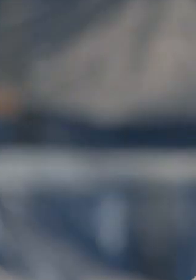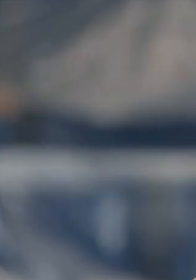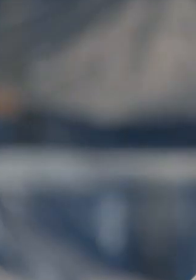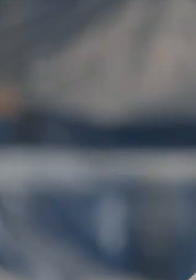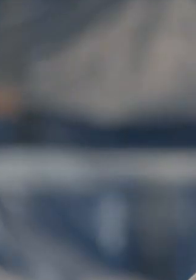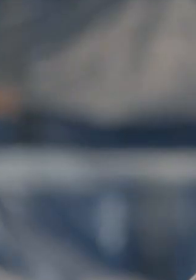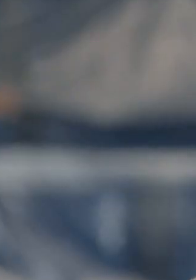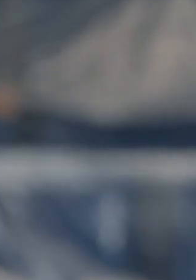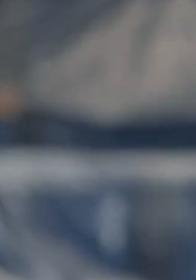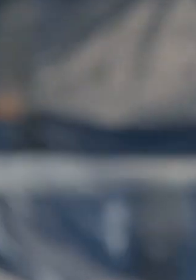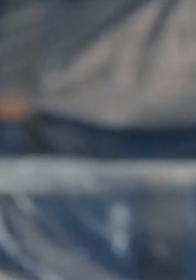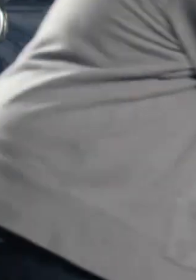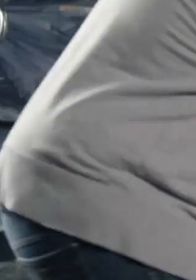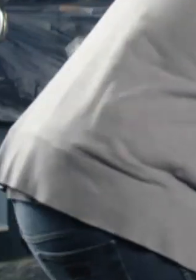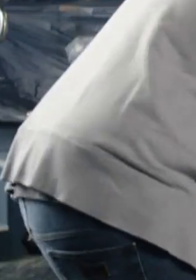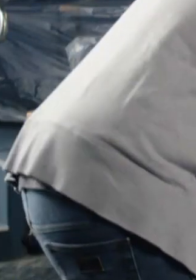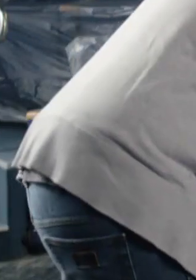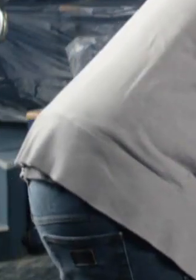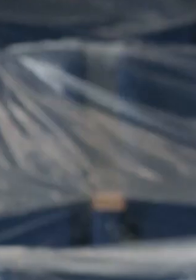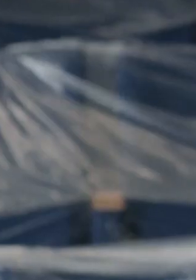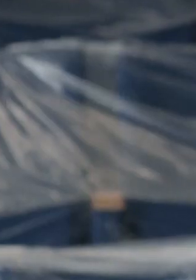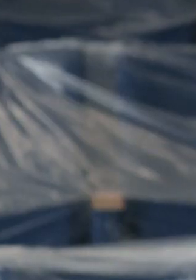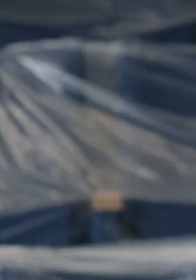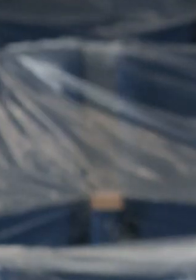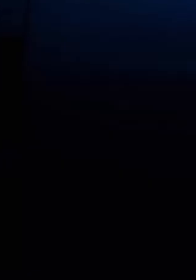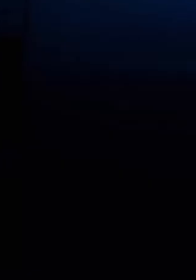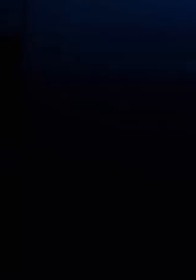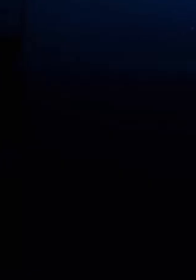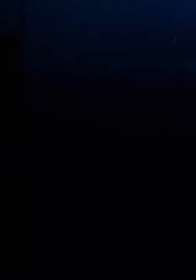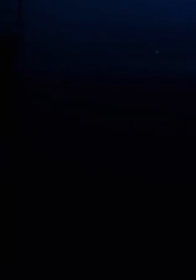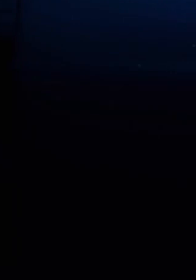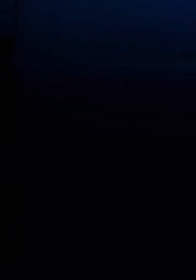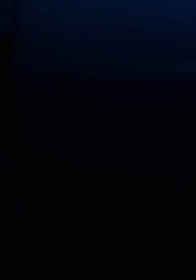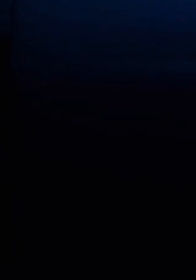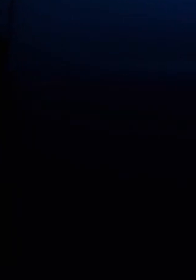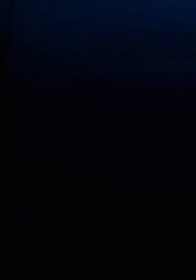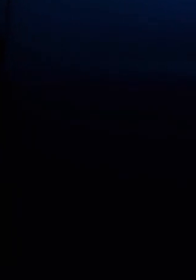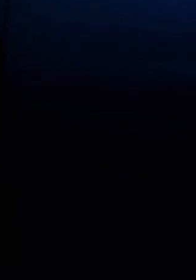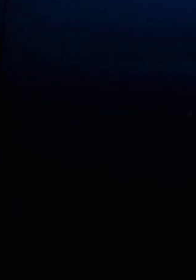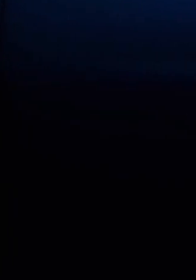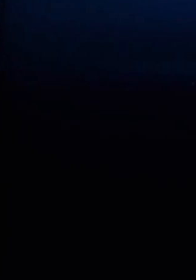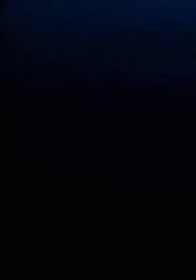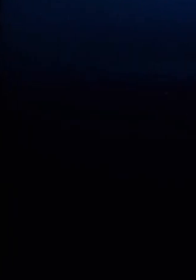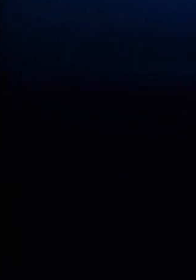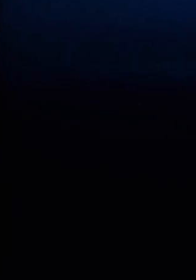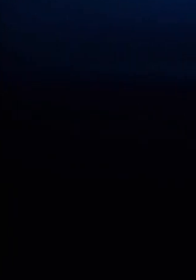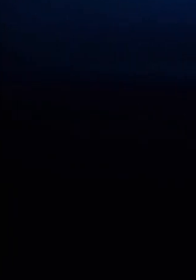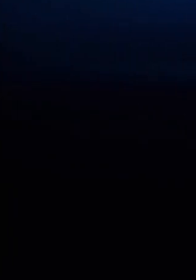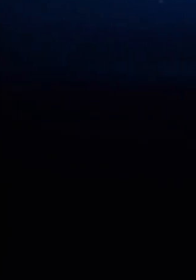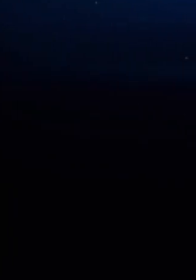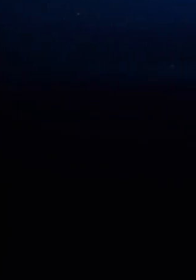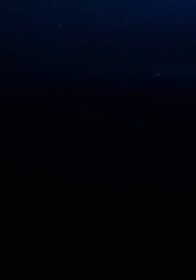אחת, שתיים, רגע, רגע. לא אמרתי שלוש. חזאות, סדרה חדשה. הערב